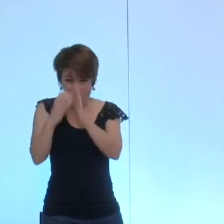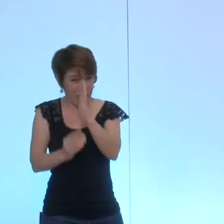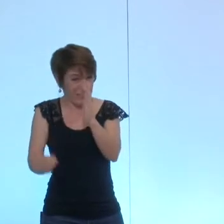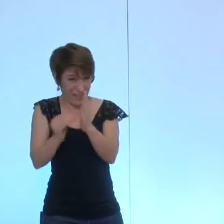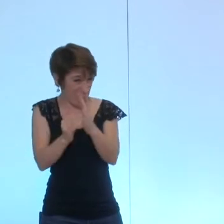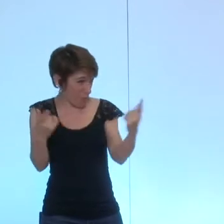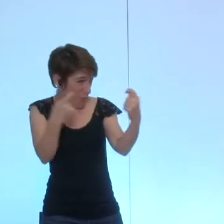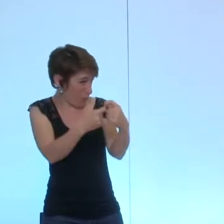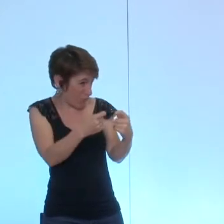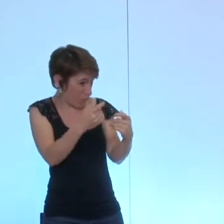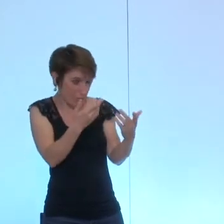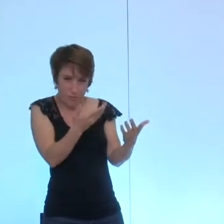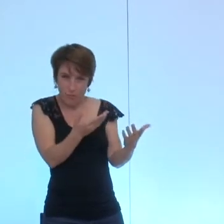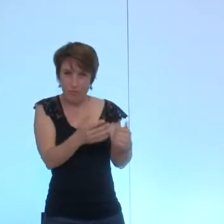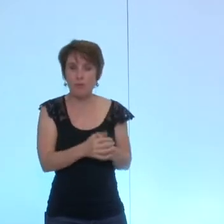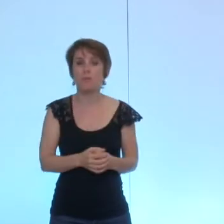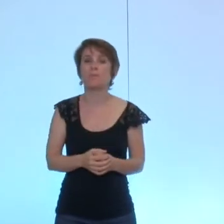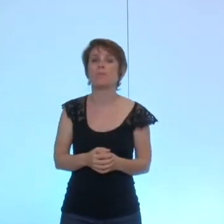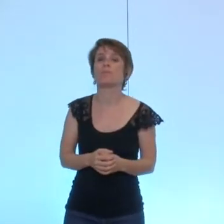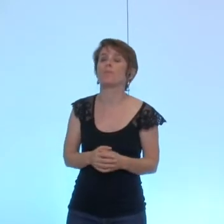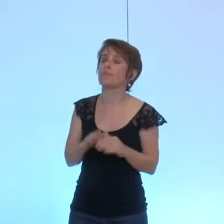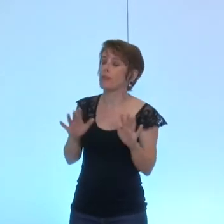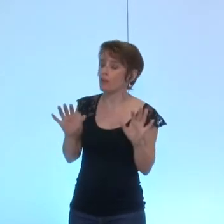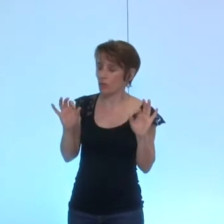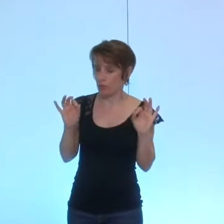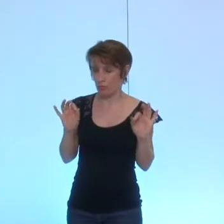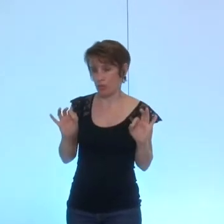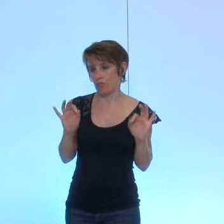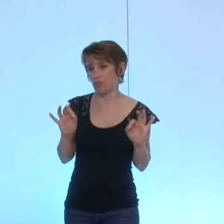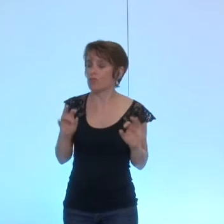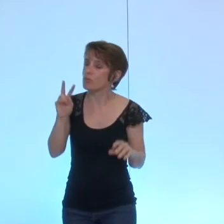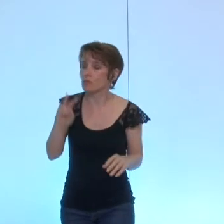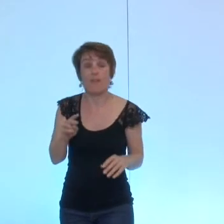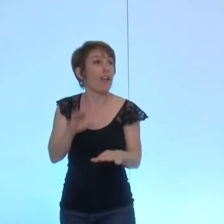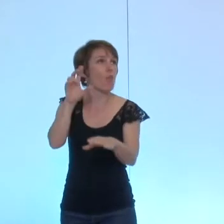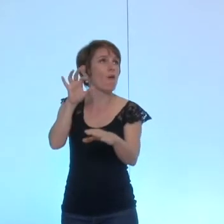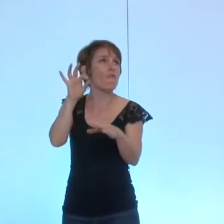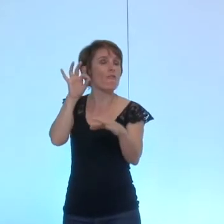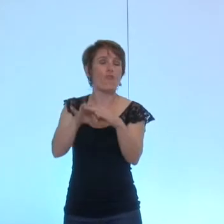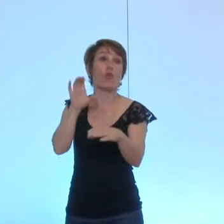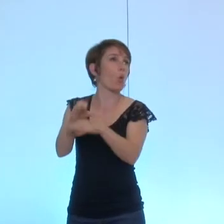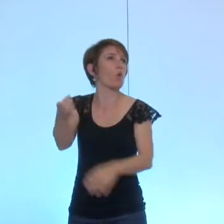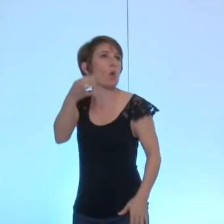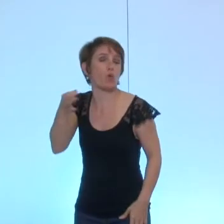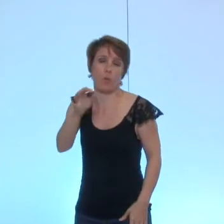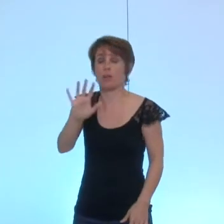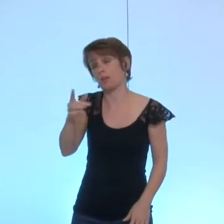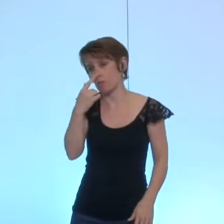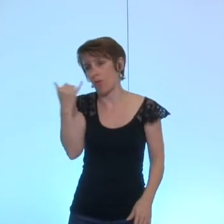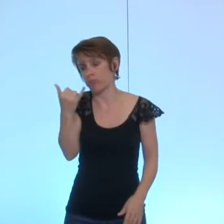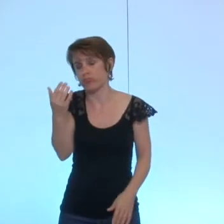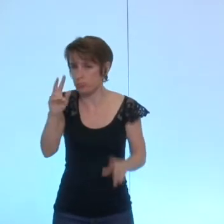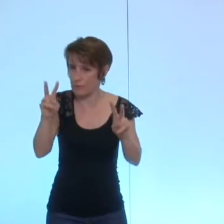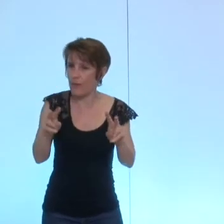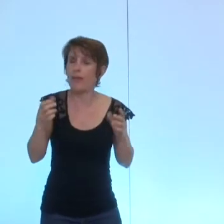est proposé je pense que le côté par principe effectivement doit pouvoir s'entendre sur ce sujet là en clair ce que j'ai compris de